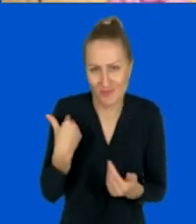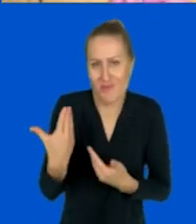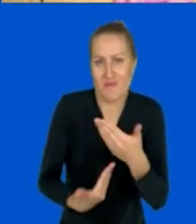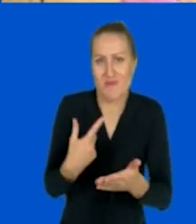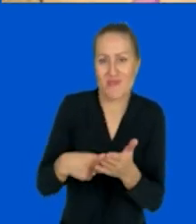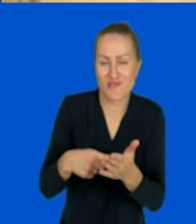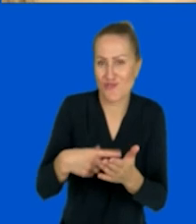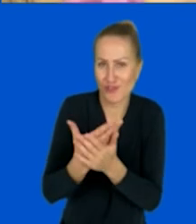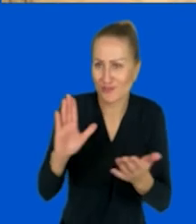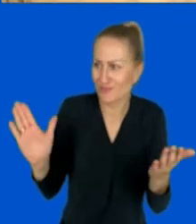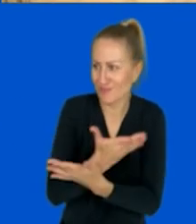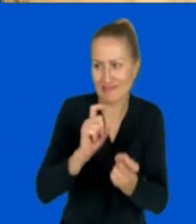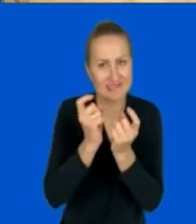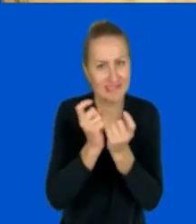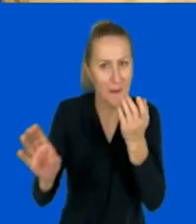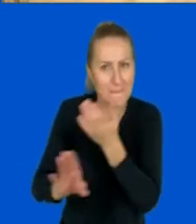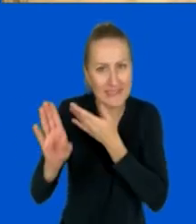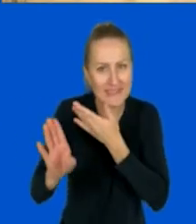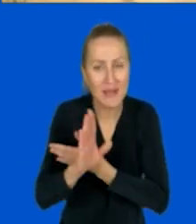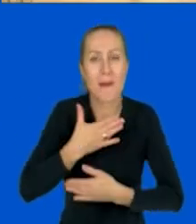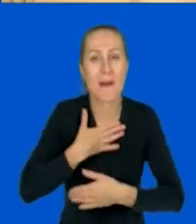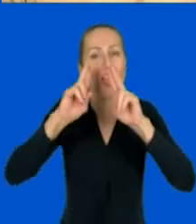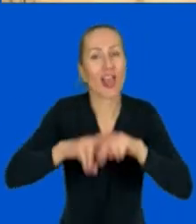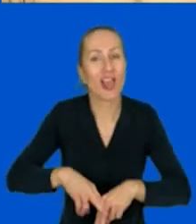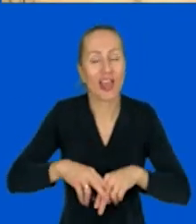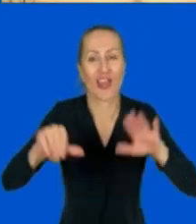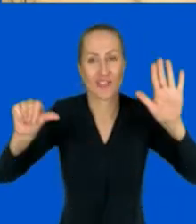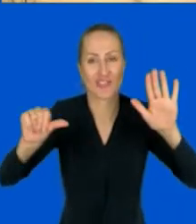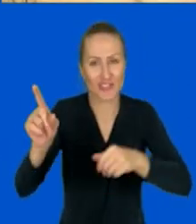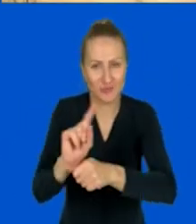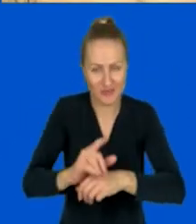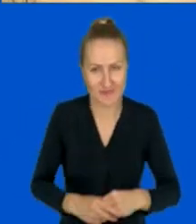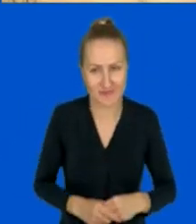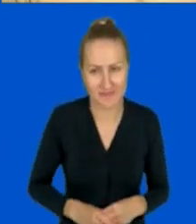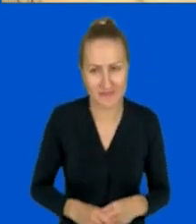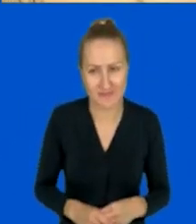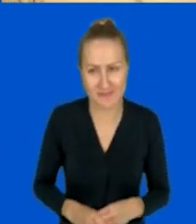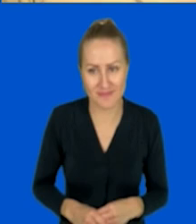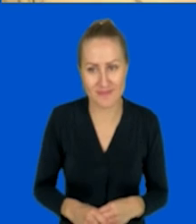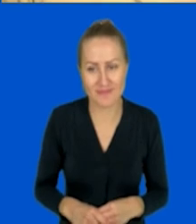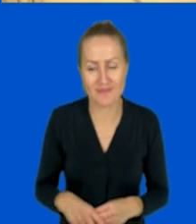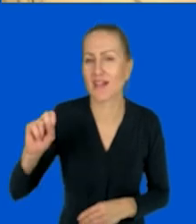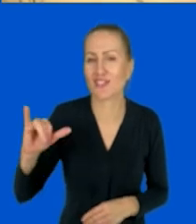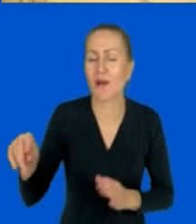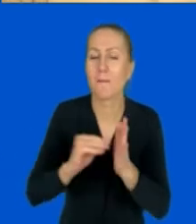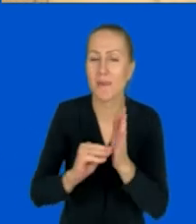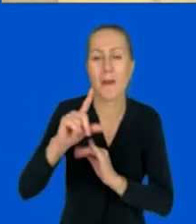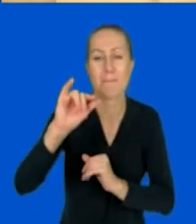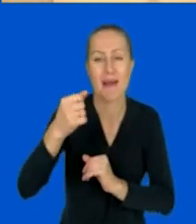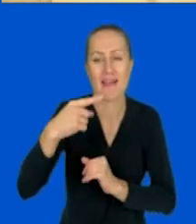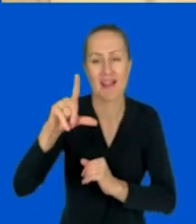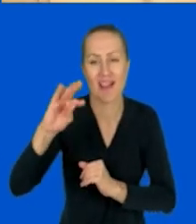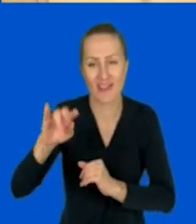przebrnęłam przez tą resztę prezentacji, bo zostało nam już tylko sześć minutek. Pisze Kasia, że działa Padlet. To